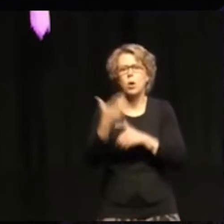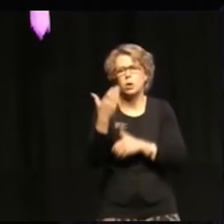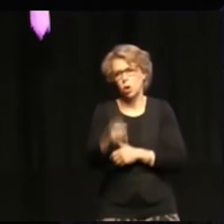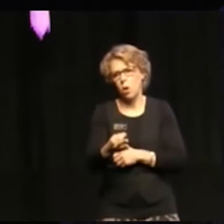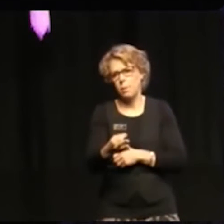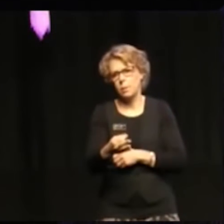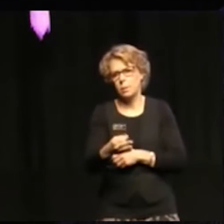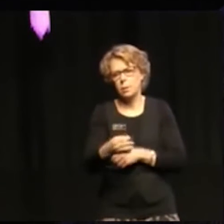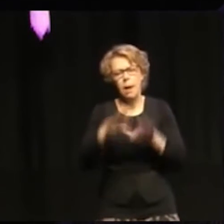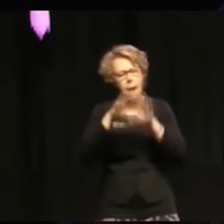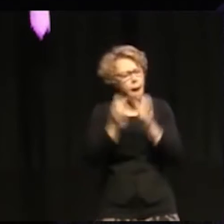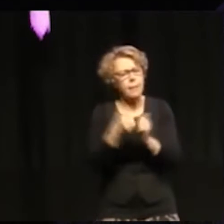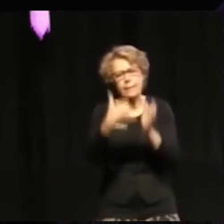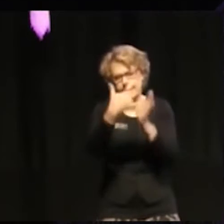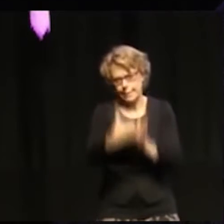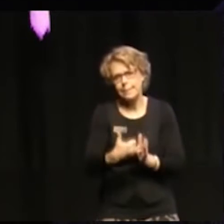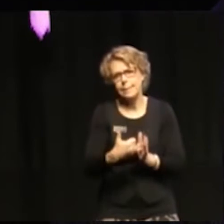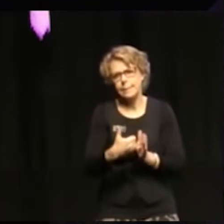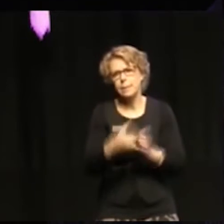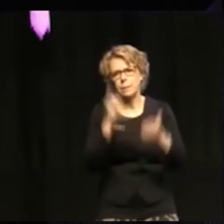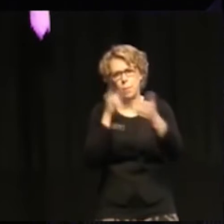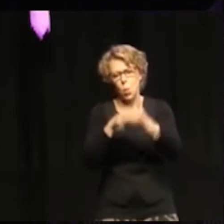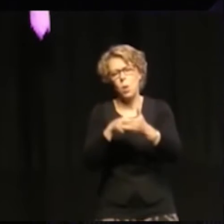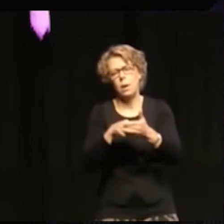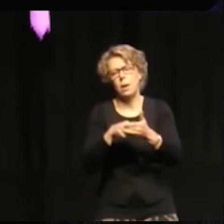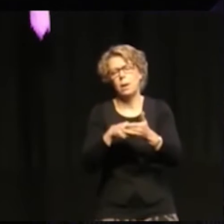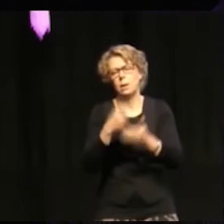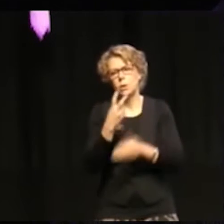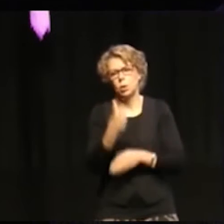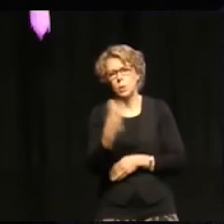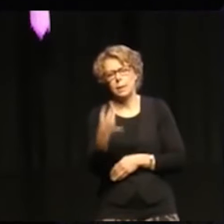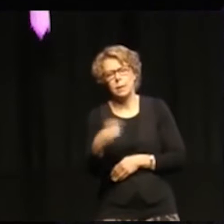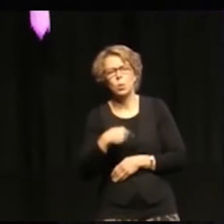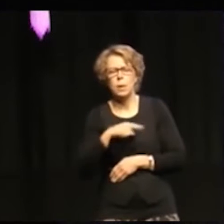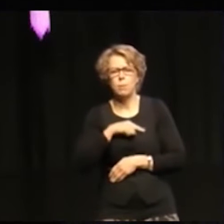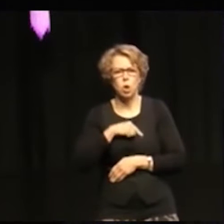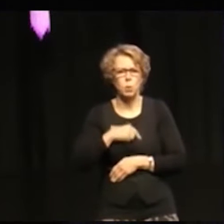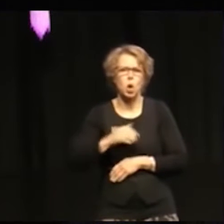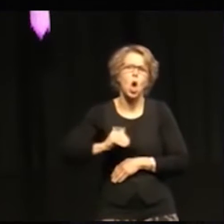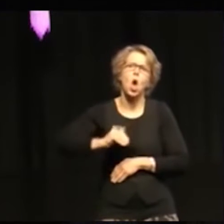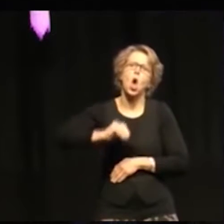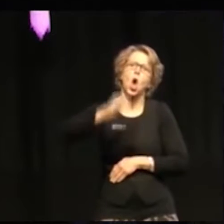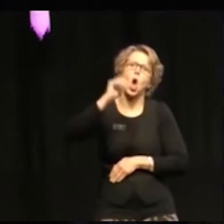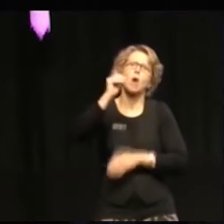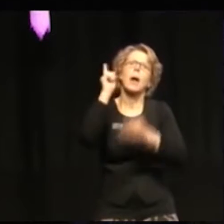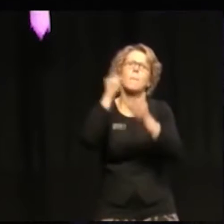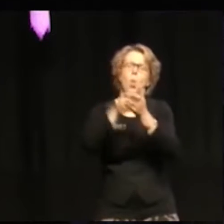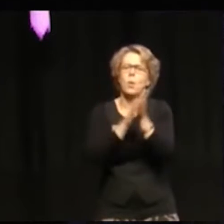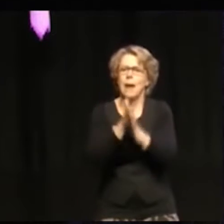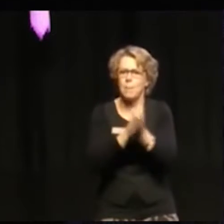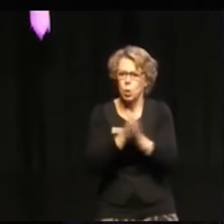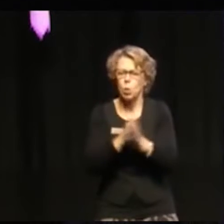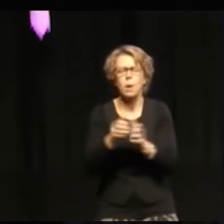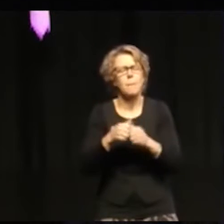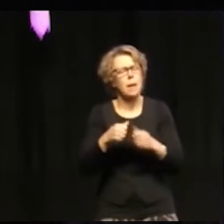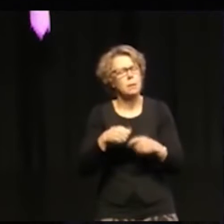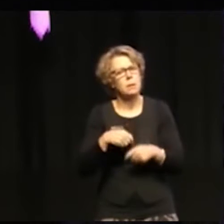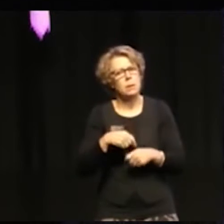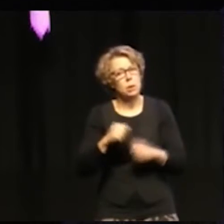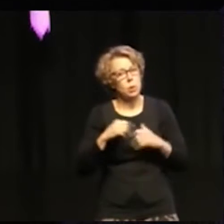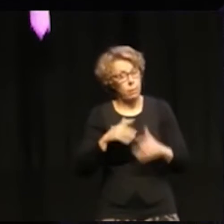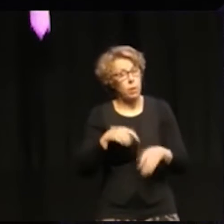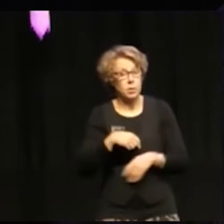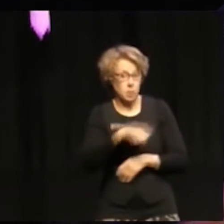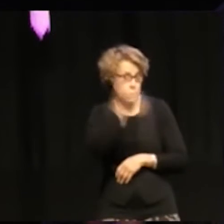Det är vad det här handlar om. Det har väldigt hög ambition, men självklart väldigt svårt att genomföra i praktiken.